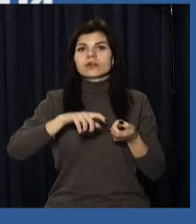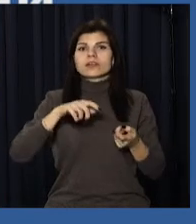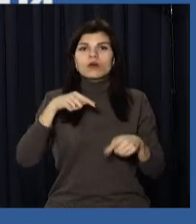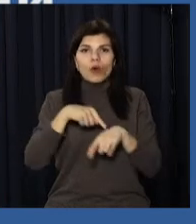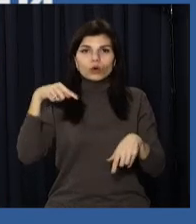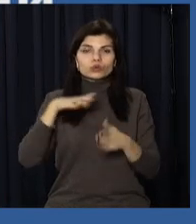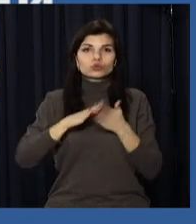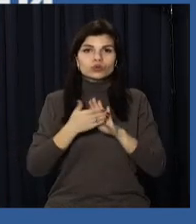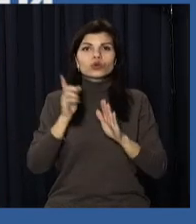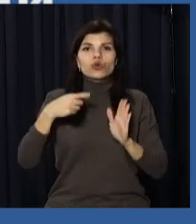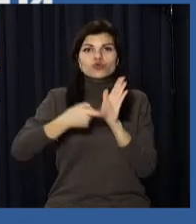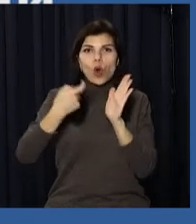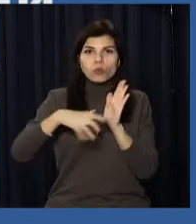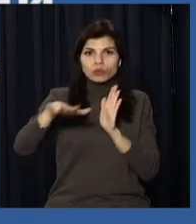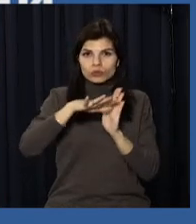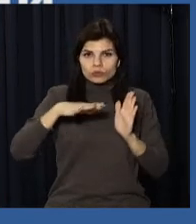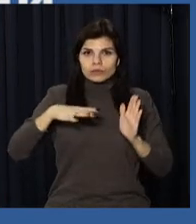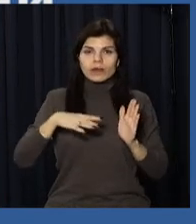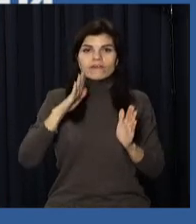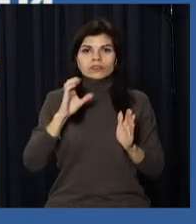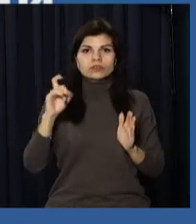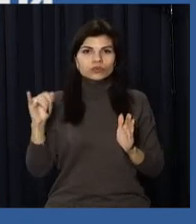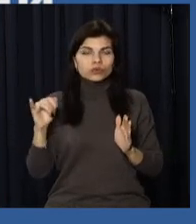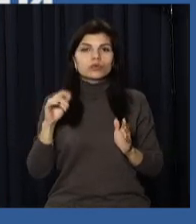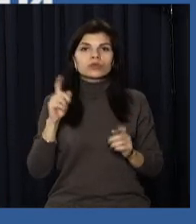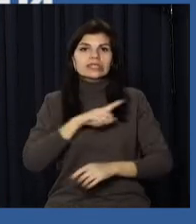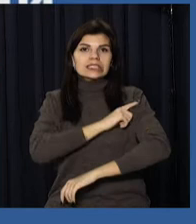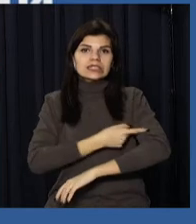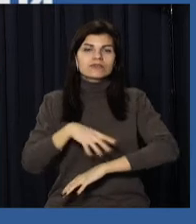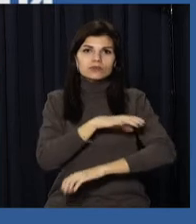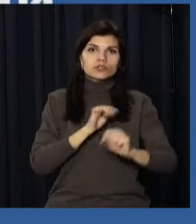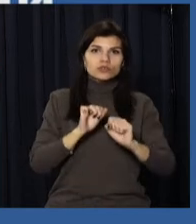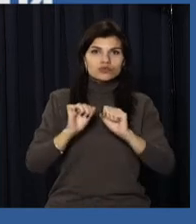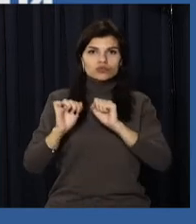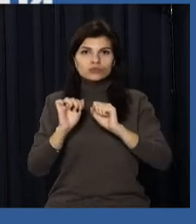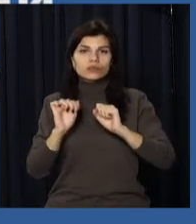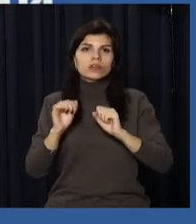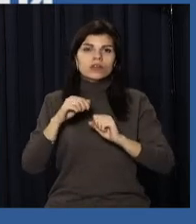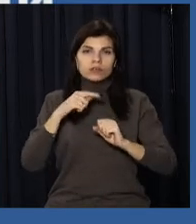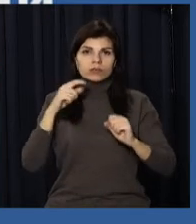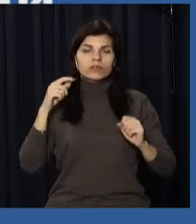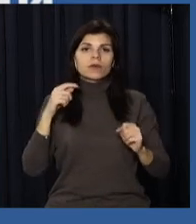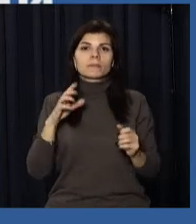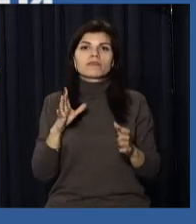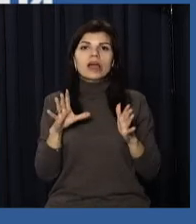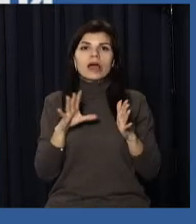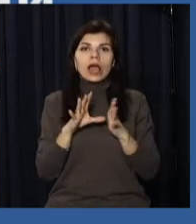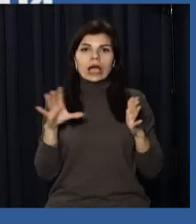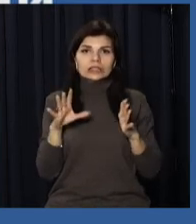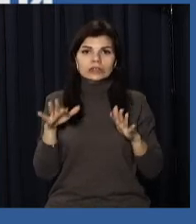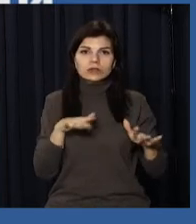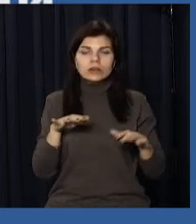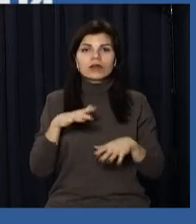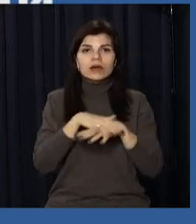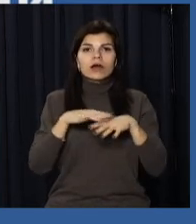загострилася ситуація на Донбасі. ЗСУ всі спеціальні та силові служби держави підняться за тривогою. В екстреному режимі працює Рада